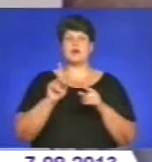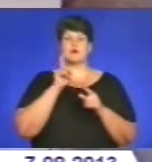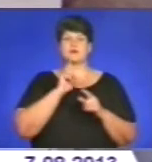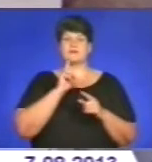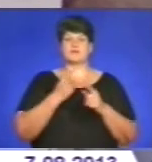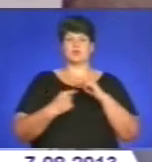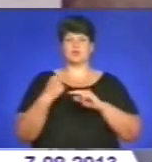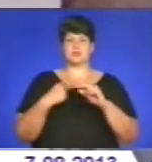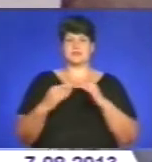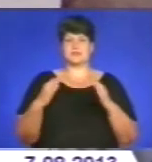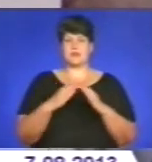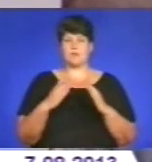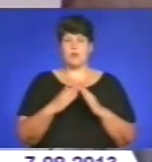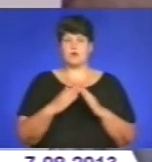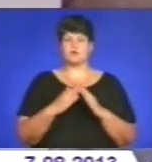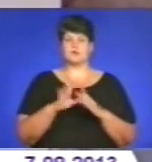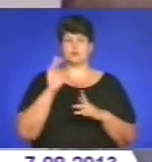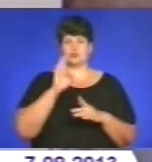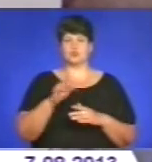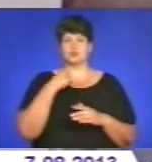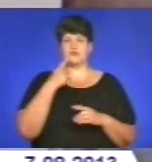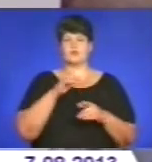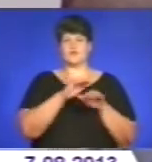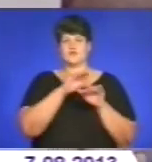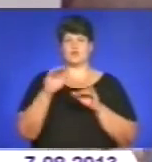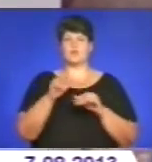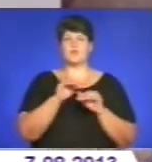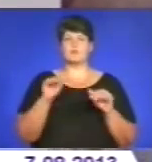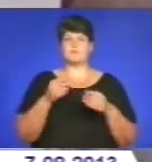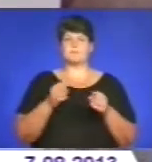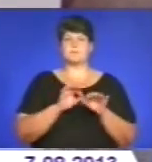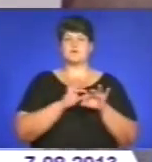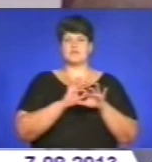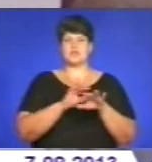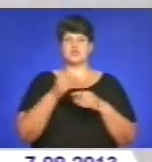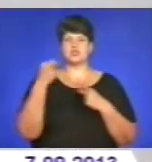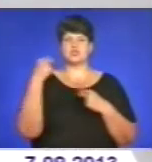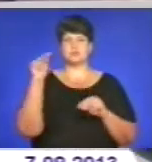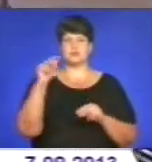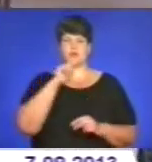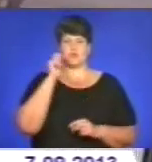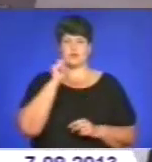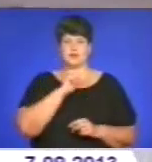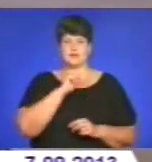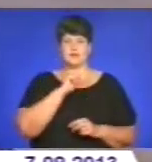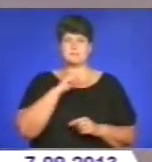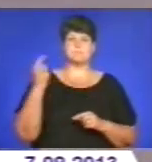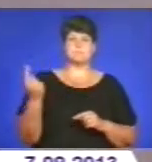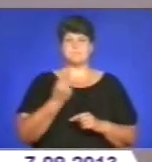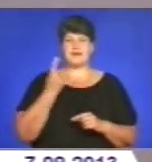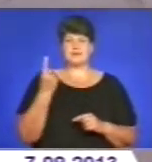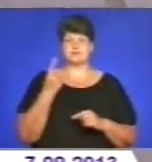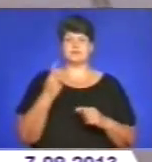додому, вони будуть говорити про високий уровень проведення чемпіонату в Україні. Першими за найпрестижніший